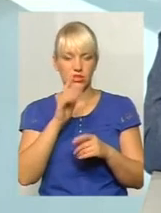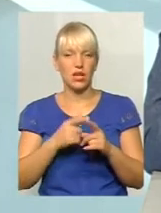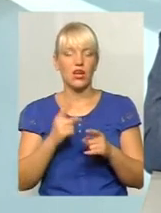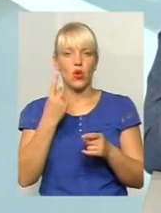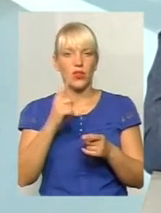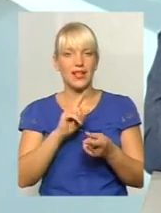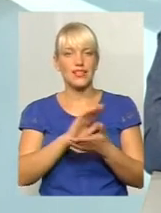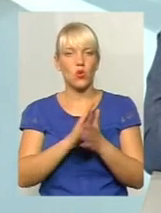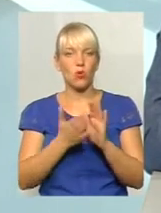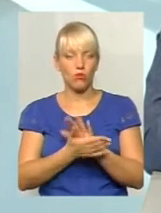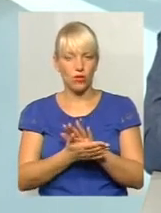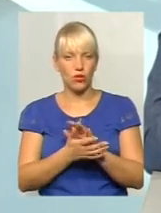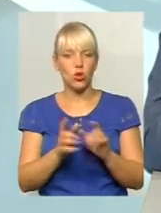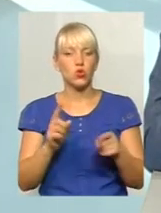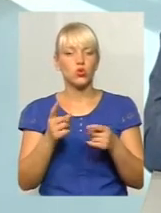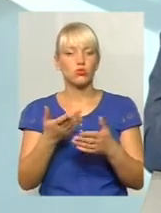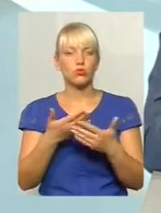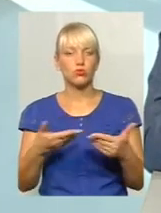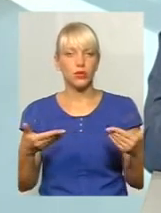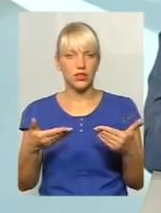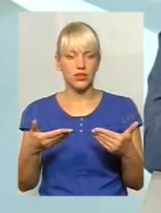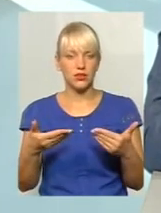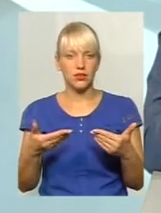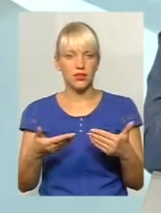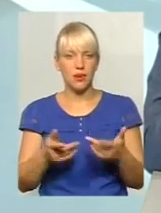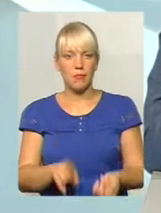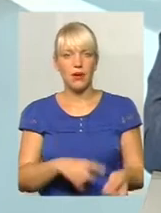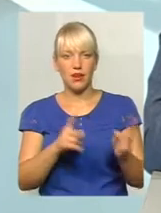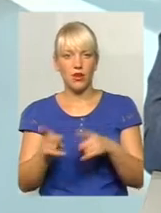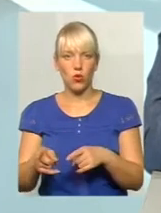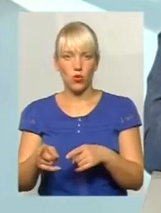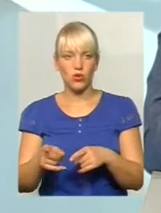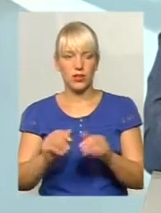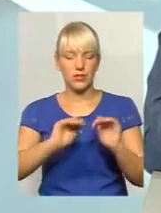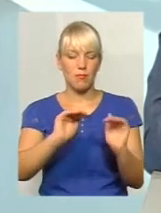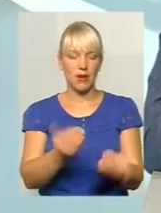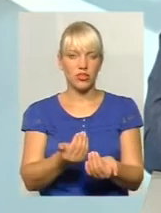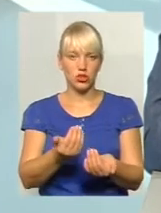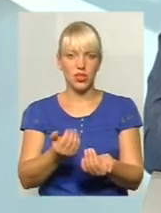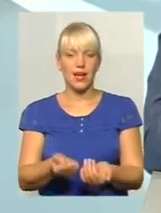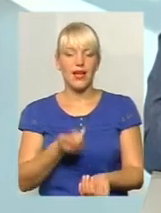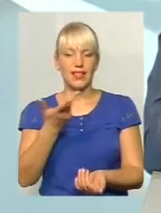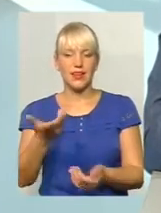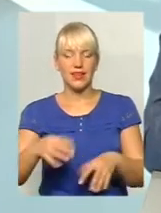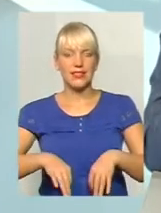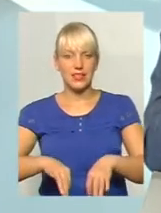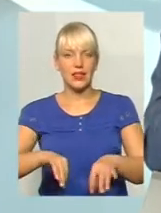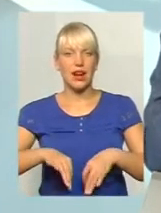умов. По-друге, чому ми переходимо, зменшуємо кількість транспортних одиниць? Ми